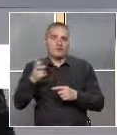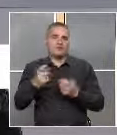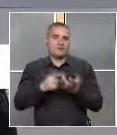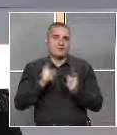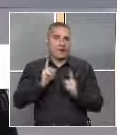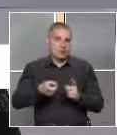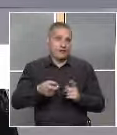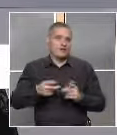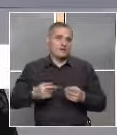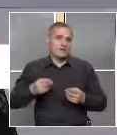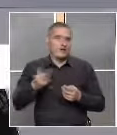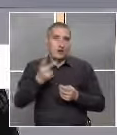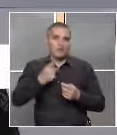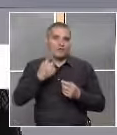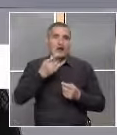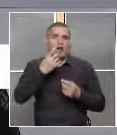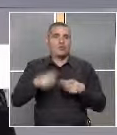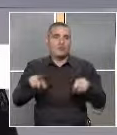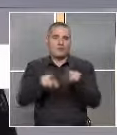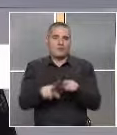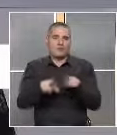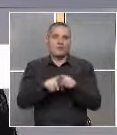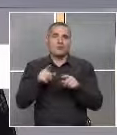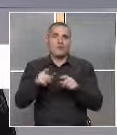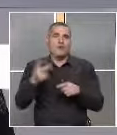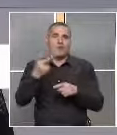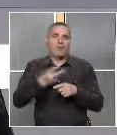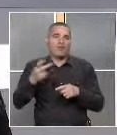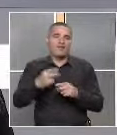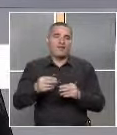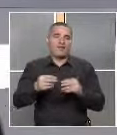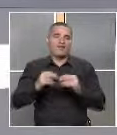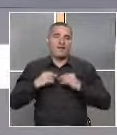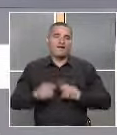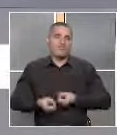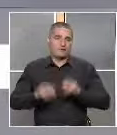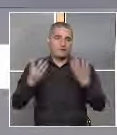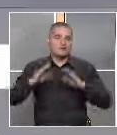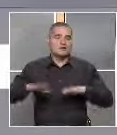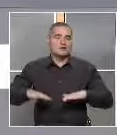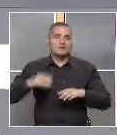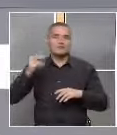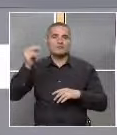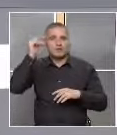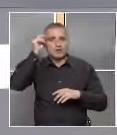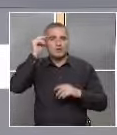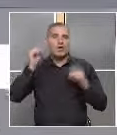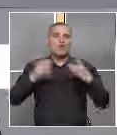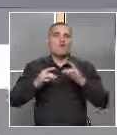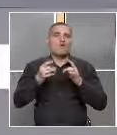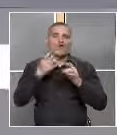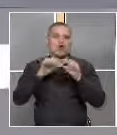ако трябва една и съща дума по един и същи начин. Това повторение дава възможност на детето да научи новите